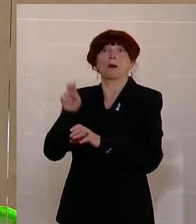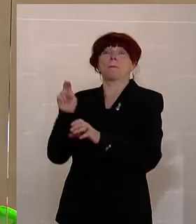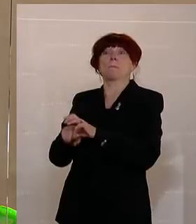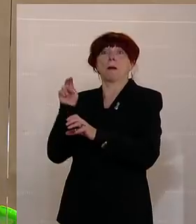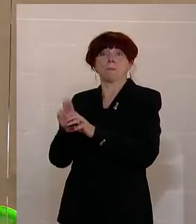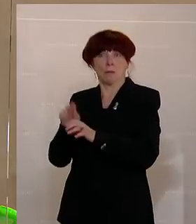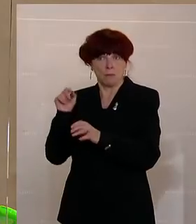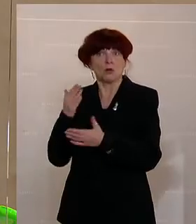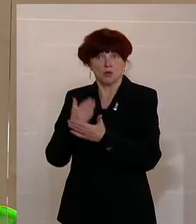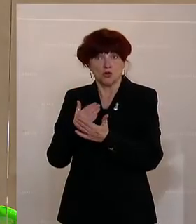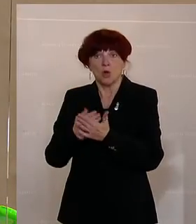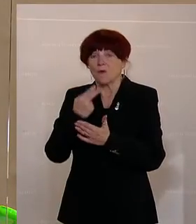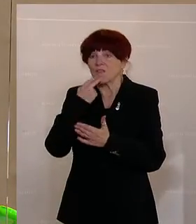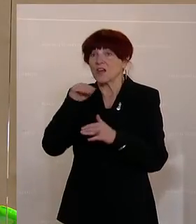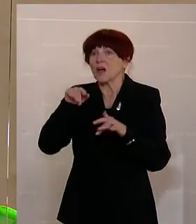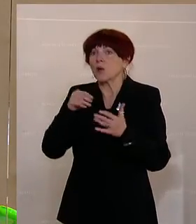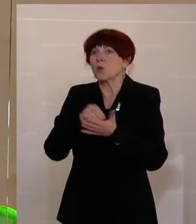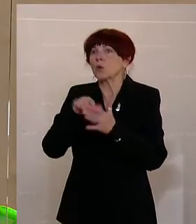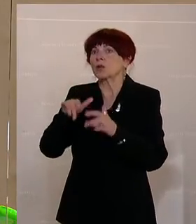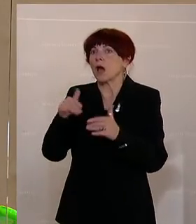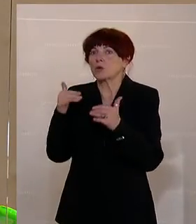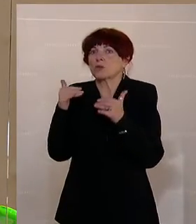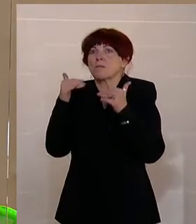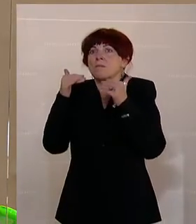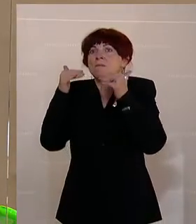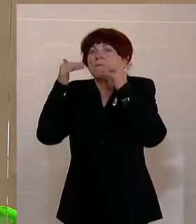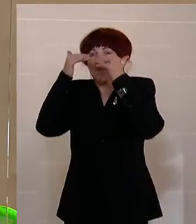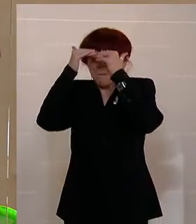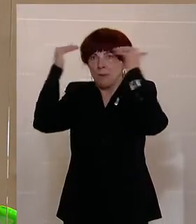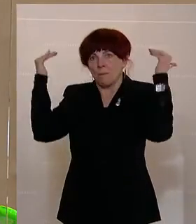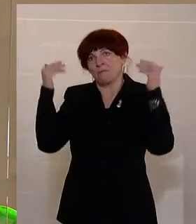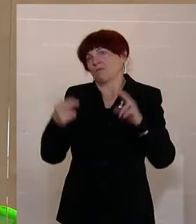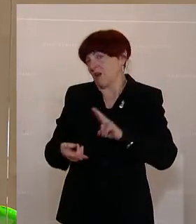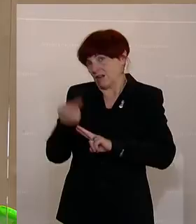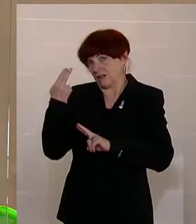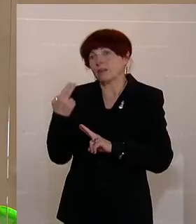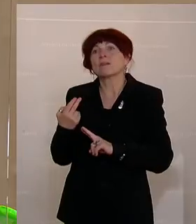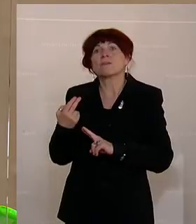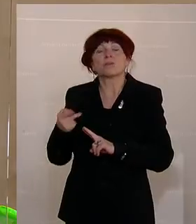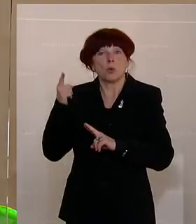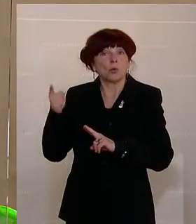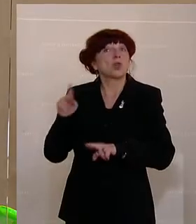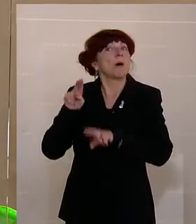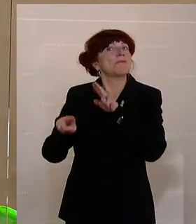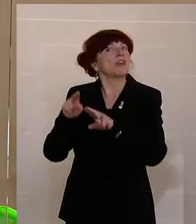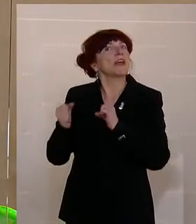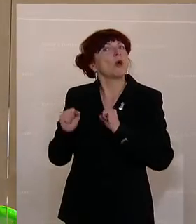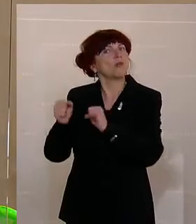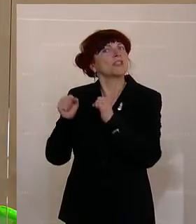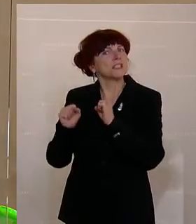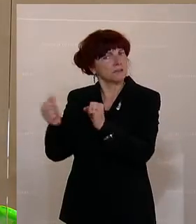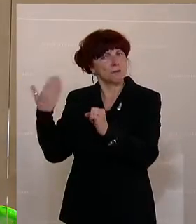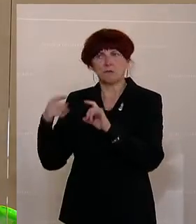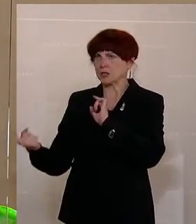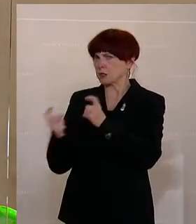drüber. Und genau hier ist eine groß angekündigte Pflegeoffensive diskutiert worden, wo ich